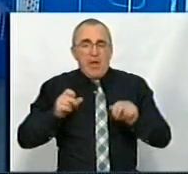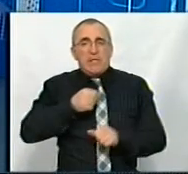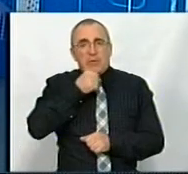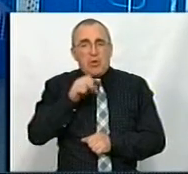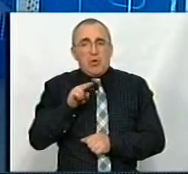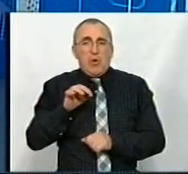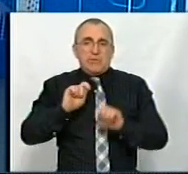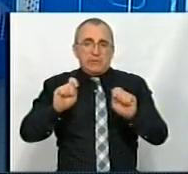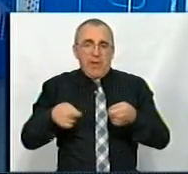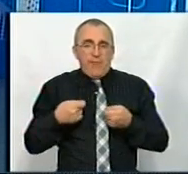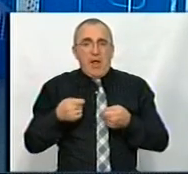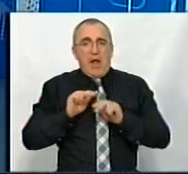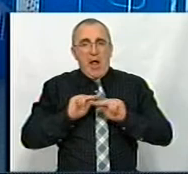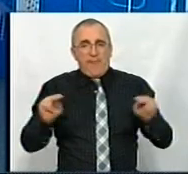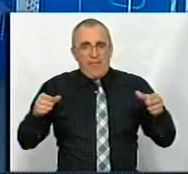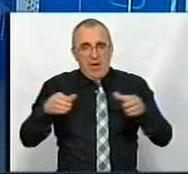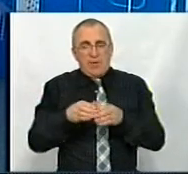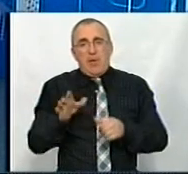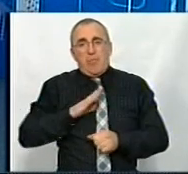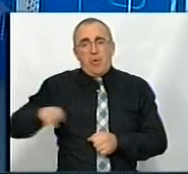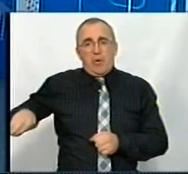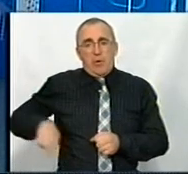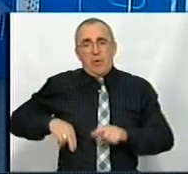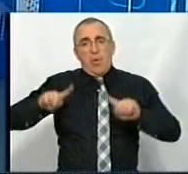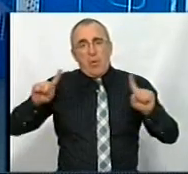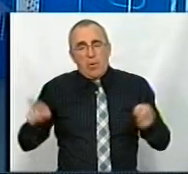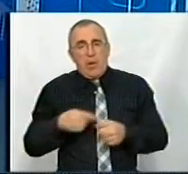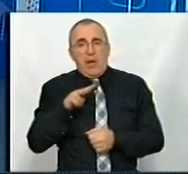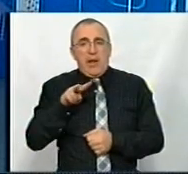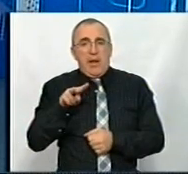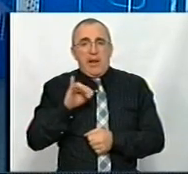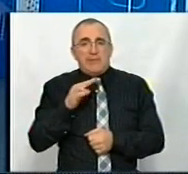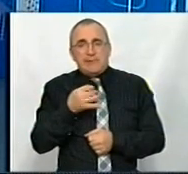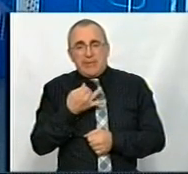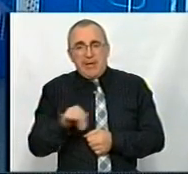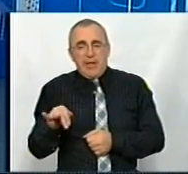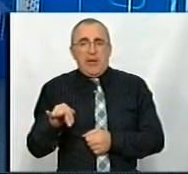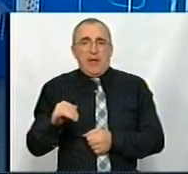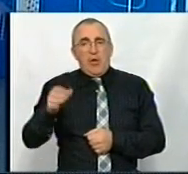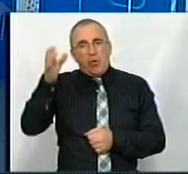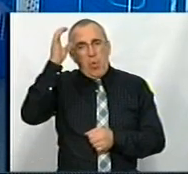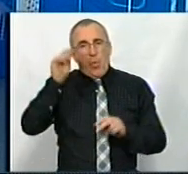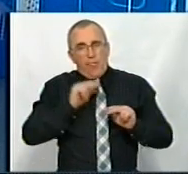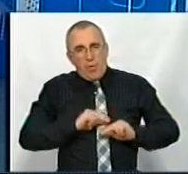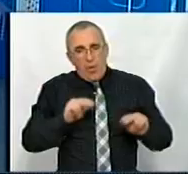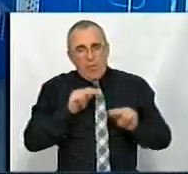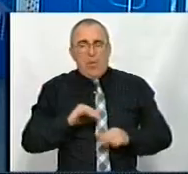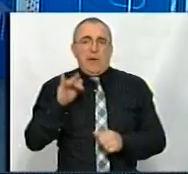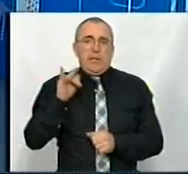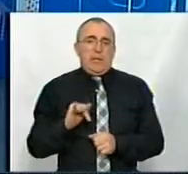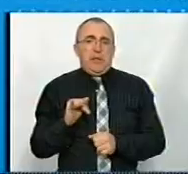і доцента, завідувача кафедри. Я був директором-організатором ліцею, преректором з наукової роботи. І